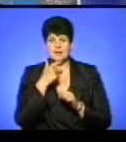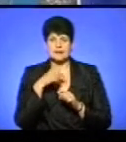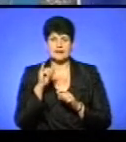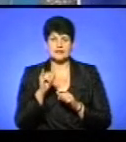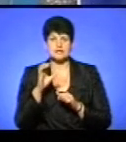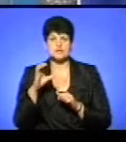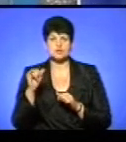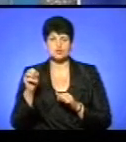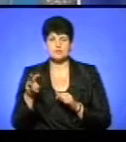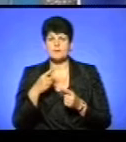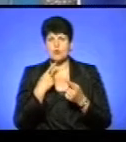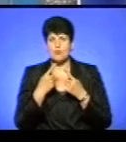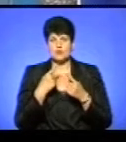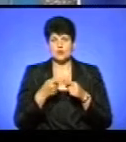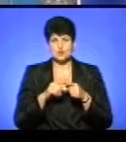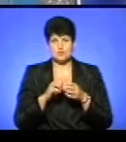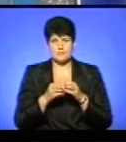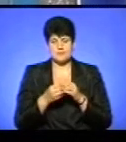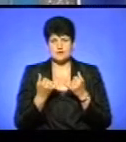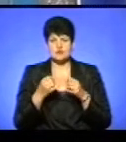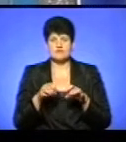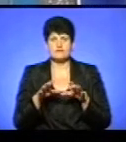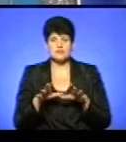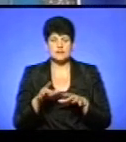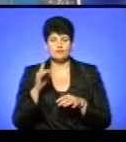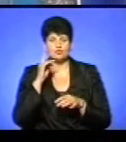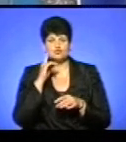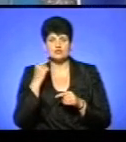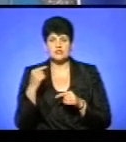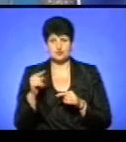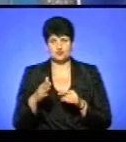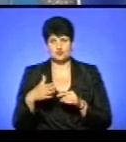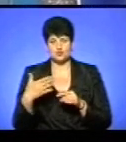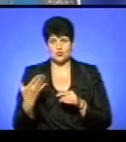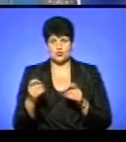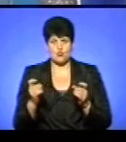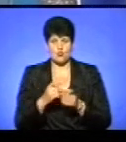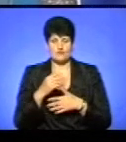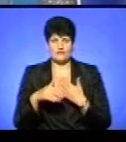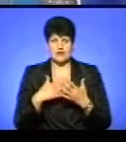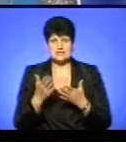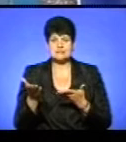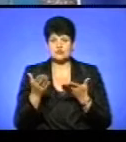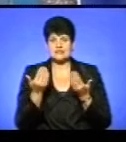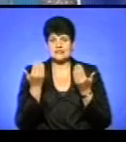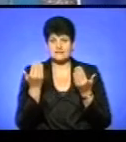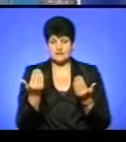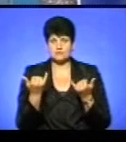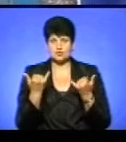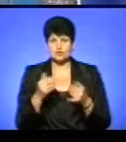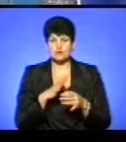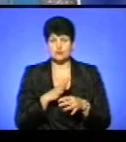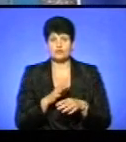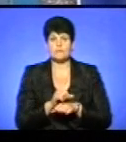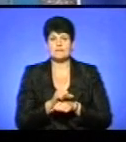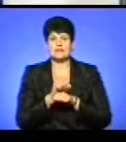з нею цю проблему. А сьогодні ми вирішили, так би мовити, почути іншу сторону конфлікту і запросили вас. Найбільше, що сьогодні відбувся пікет,